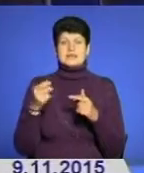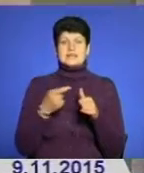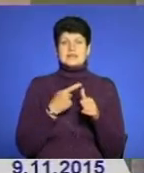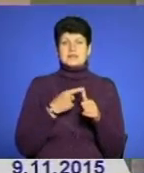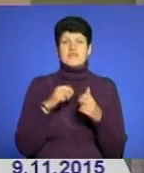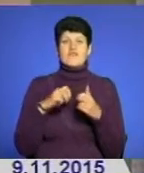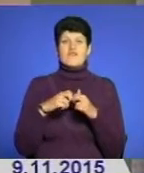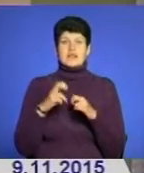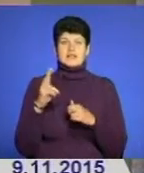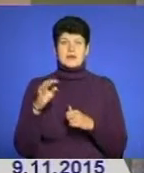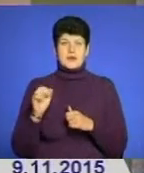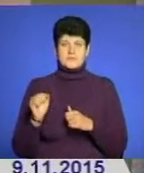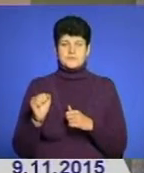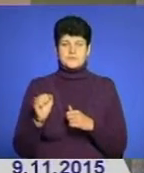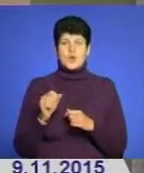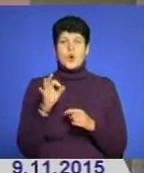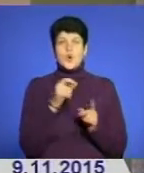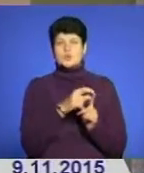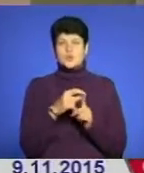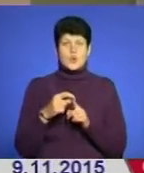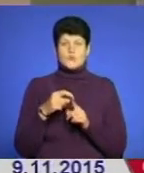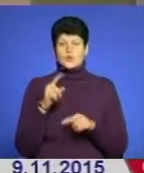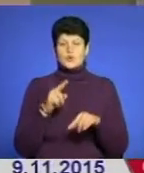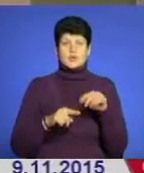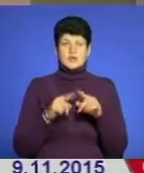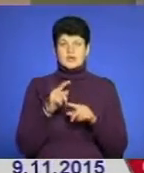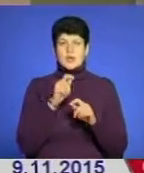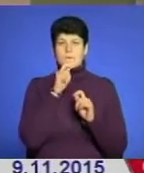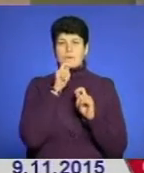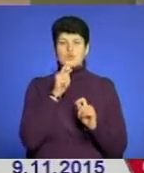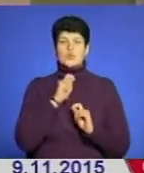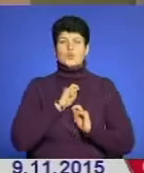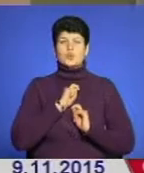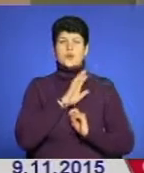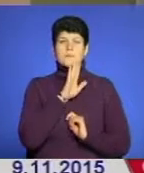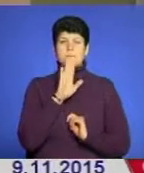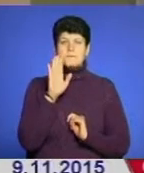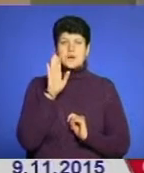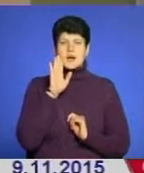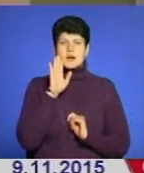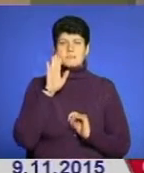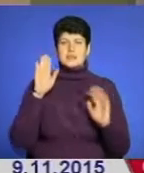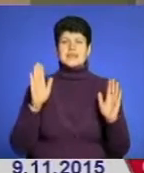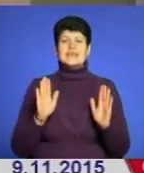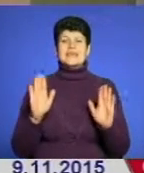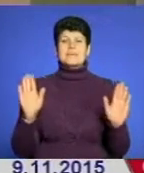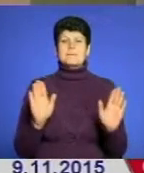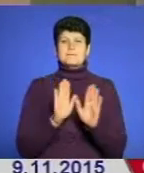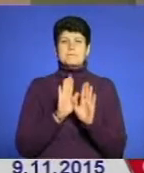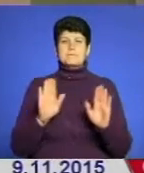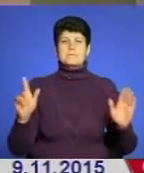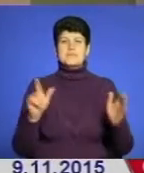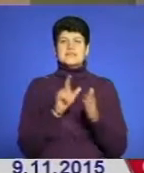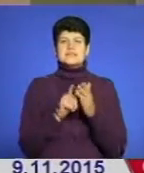О, слово рідне, подарунок мами, і пісня ніжна, і